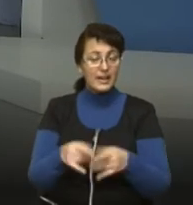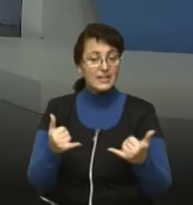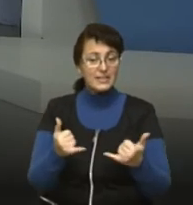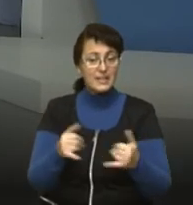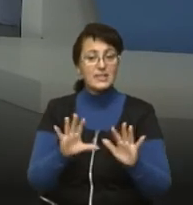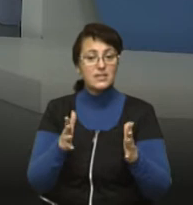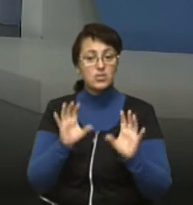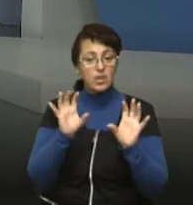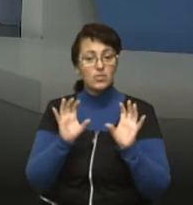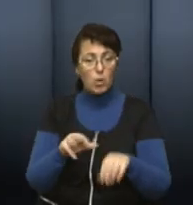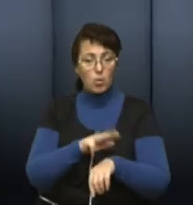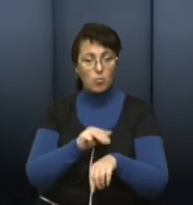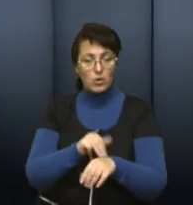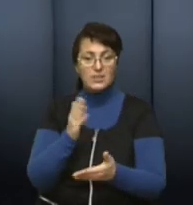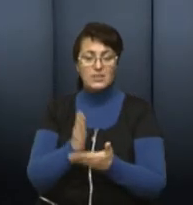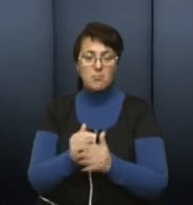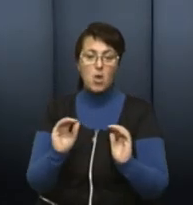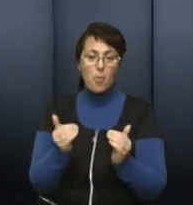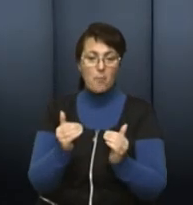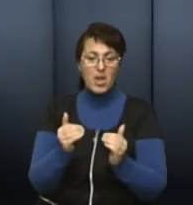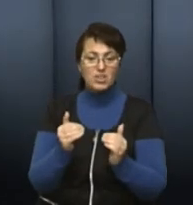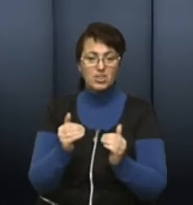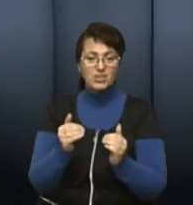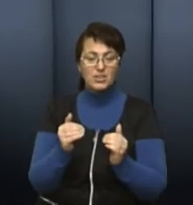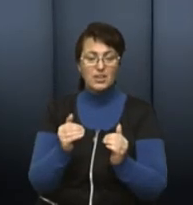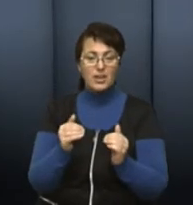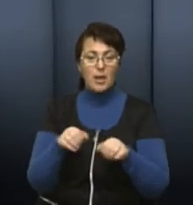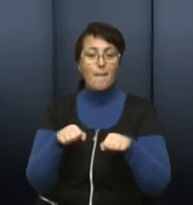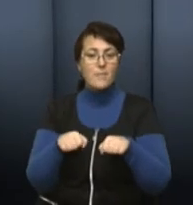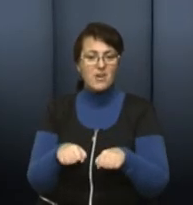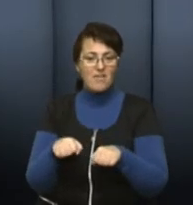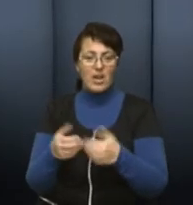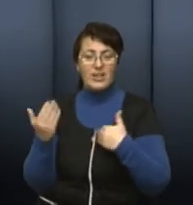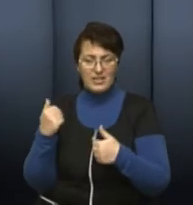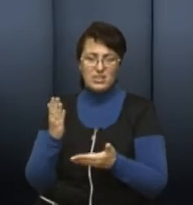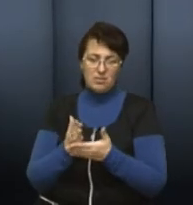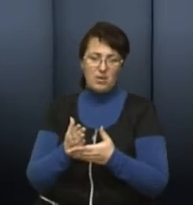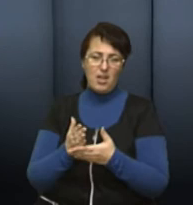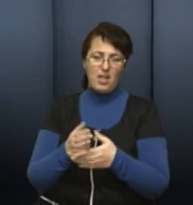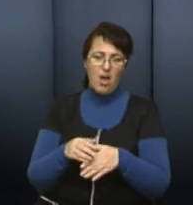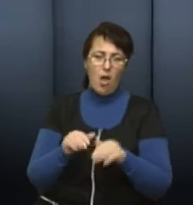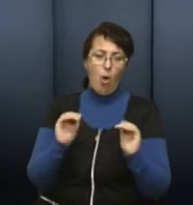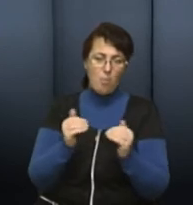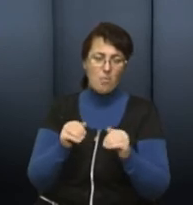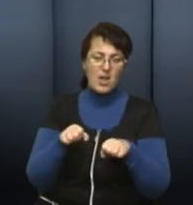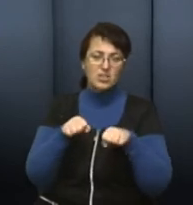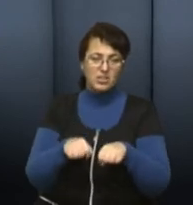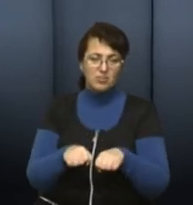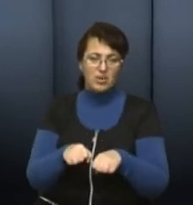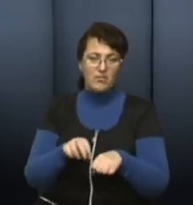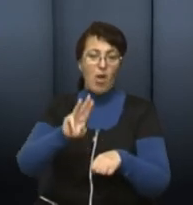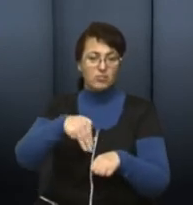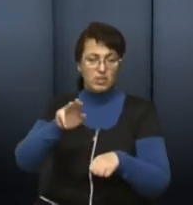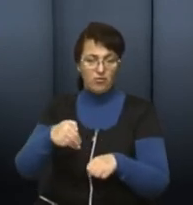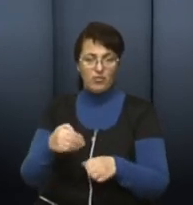поліція має досить обмежені права, тобто раніше мало обмежені права в штрафуванні за неправильне паркування і